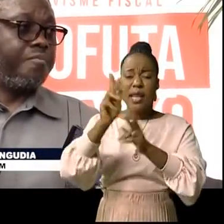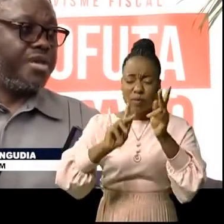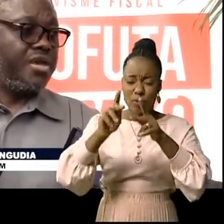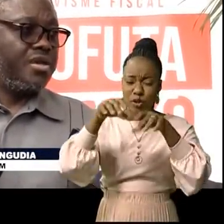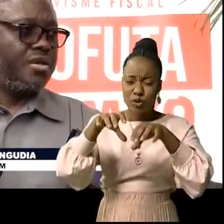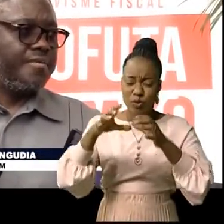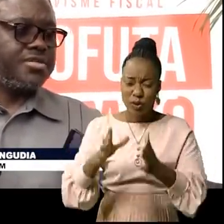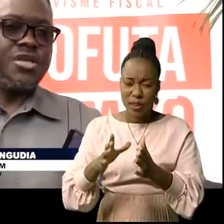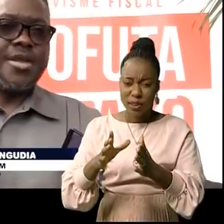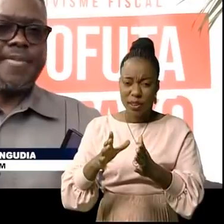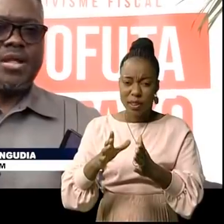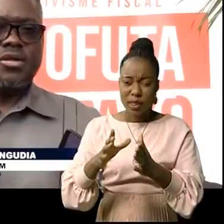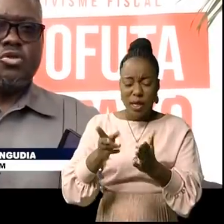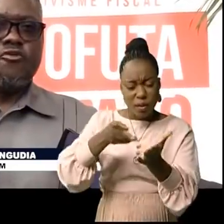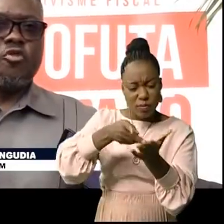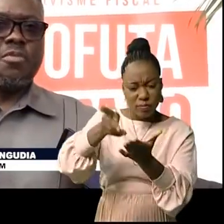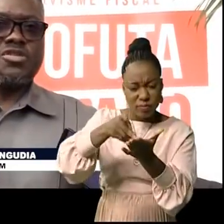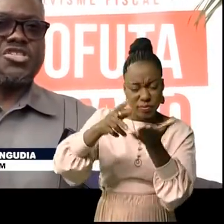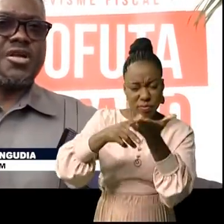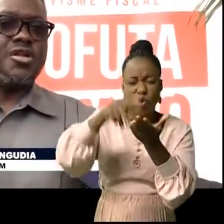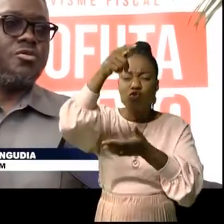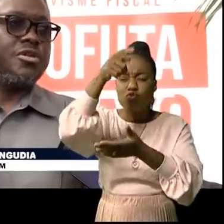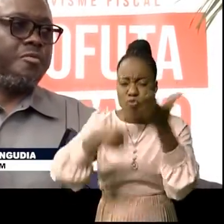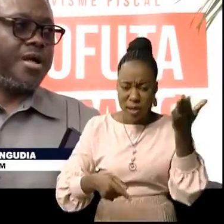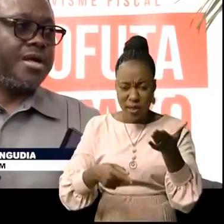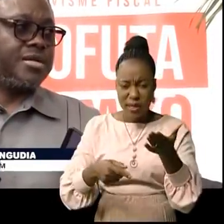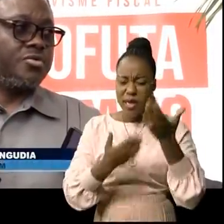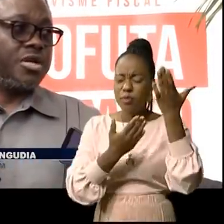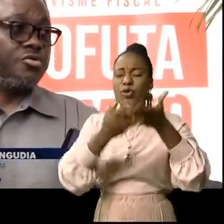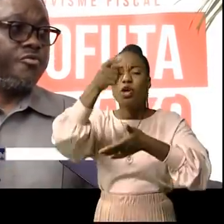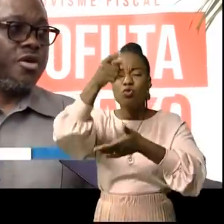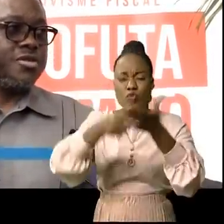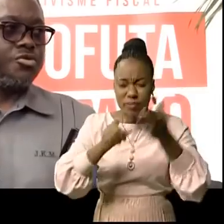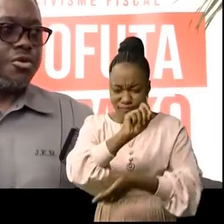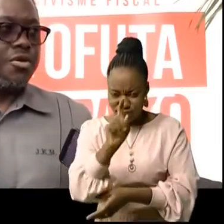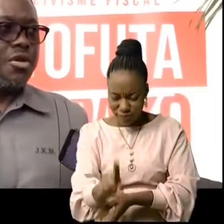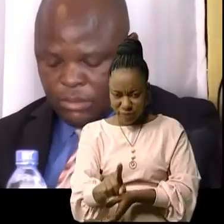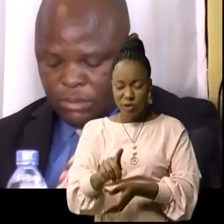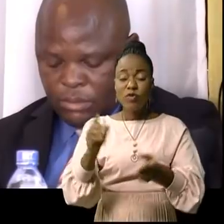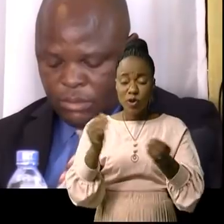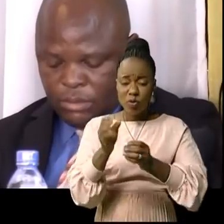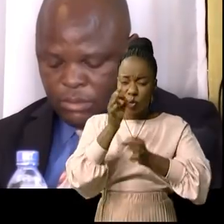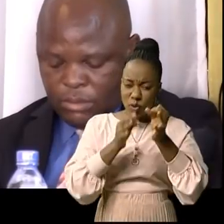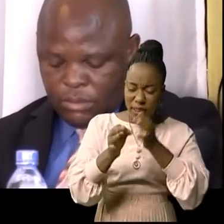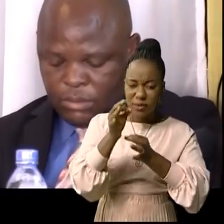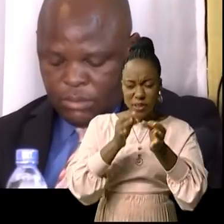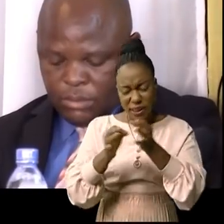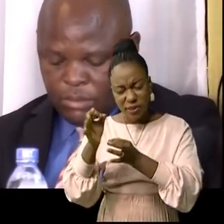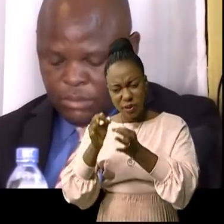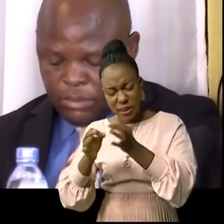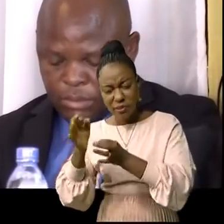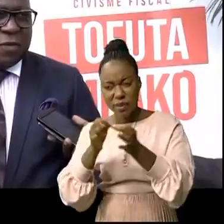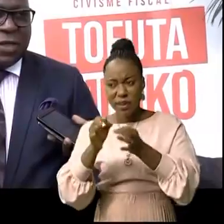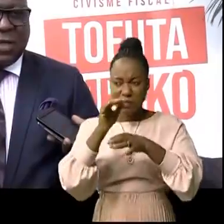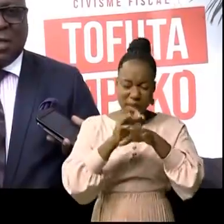pourquoi on doit payer, parce qu'il n a pas de développement si chacun ne contribue pas à son niveau, à sa hauteur. Nous envisageons déjà une